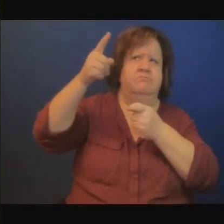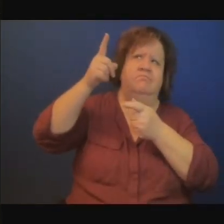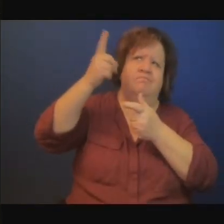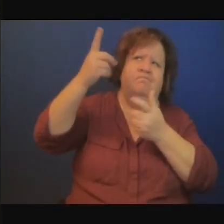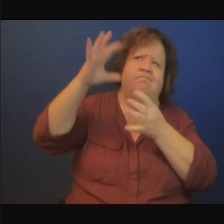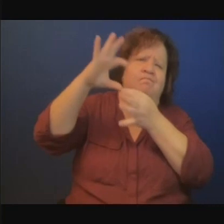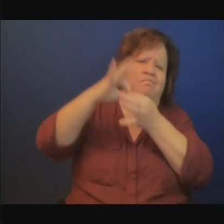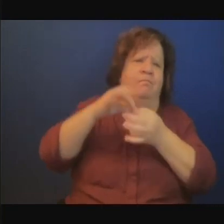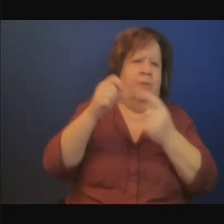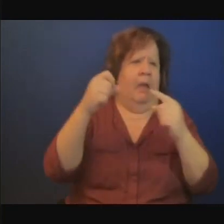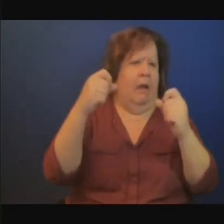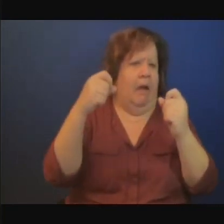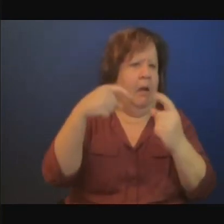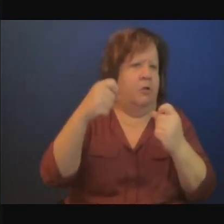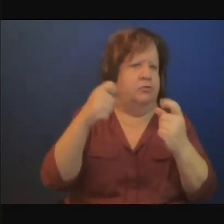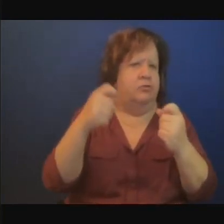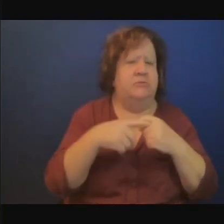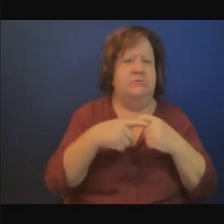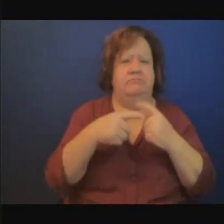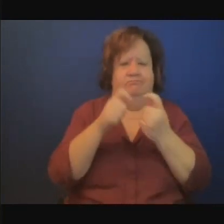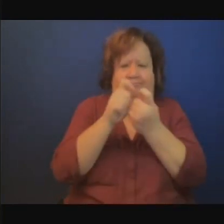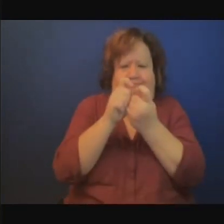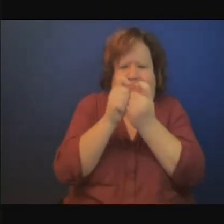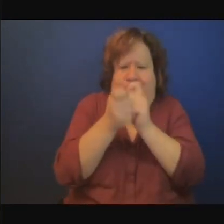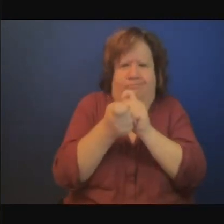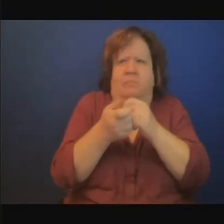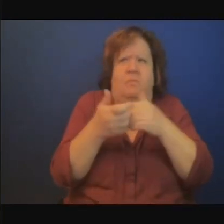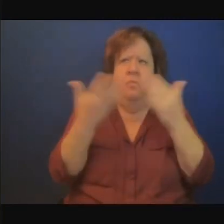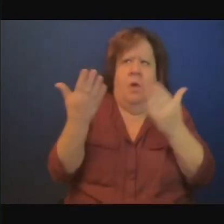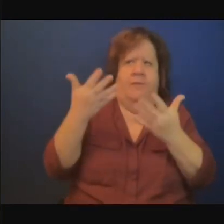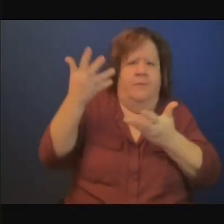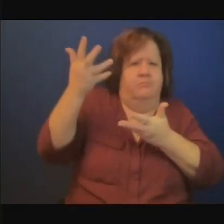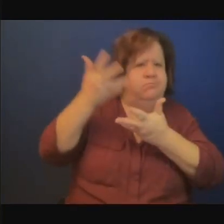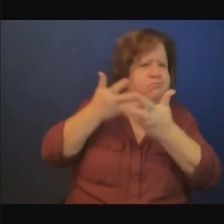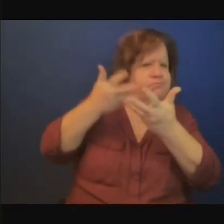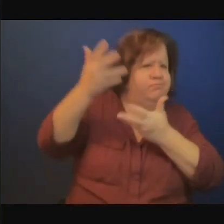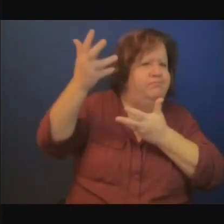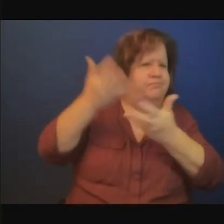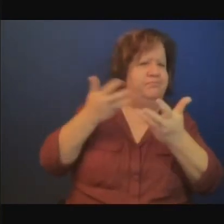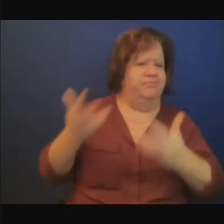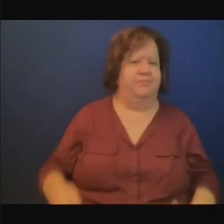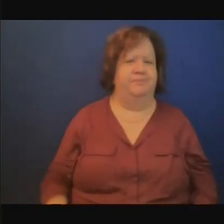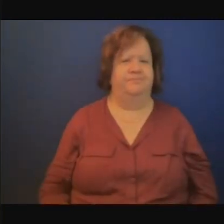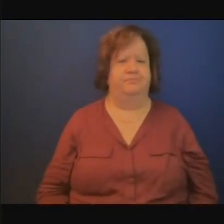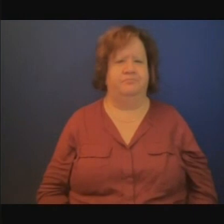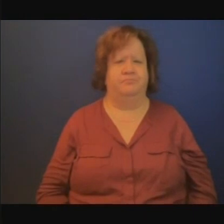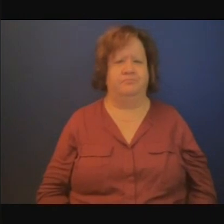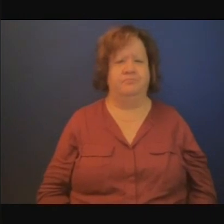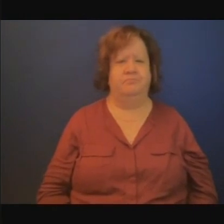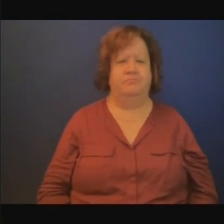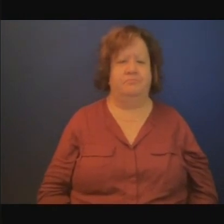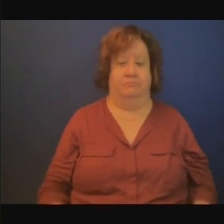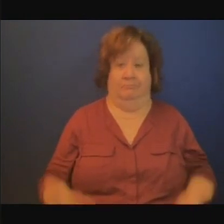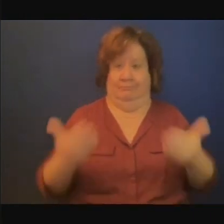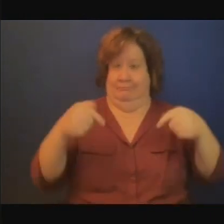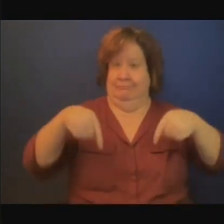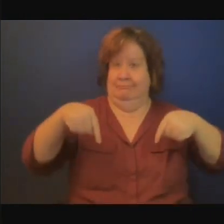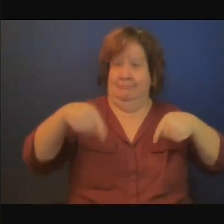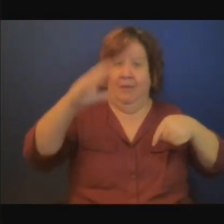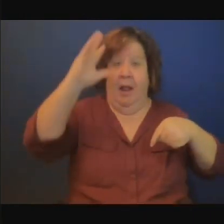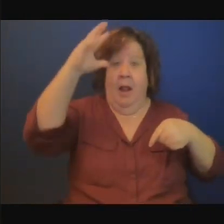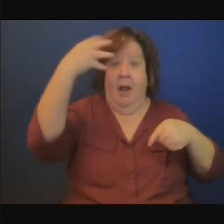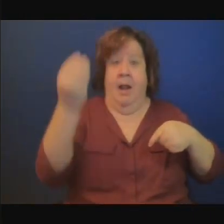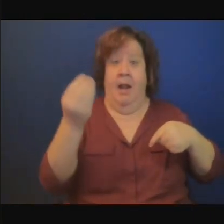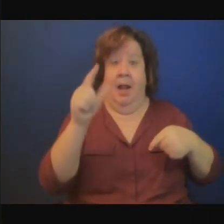On se rend compte que le Lesotho avec une petite